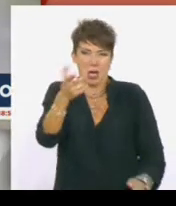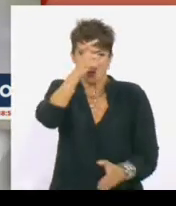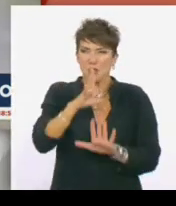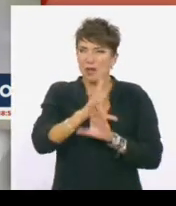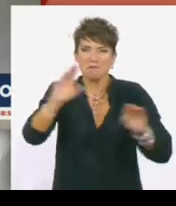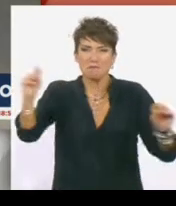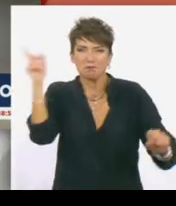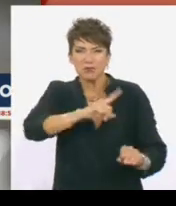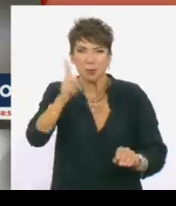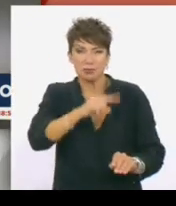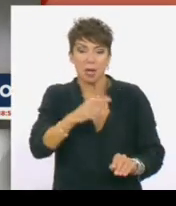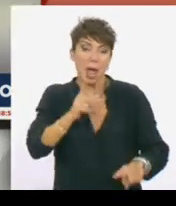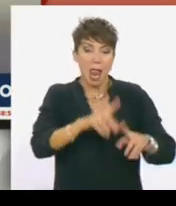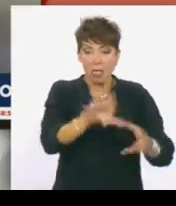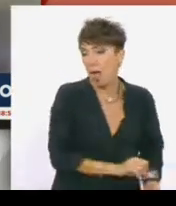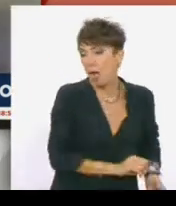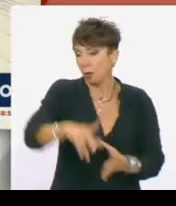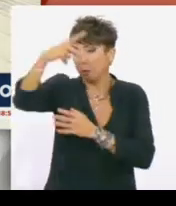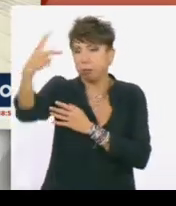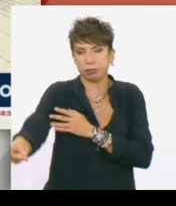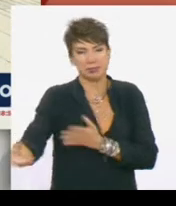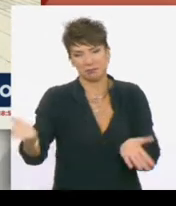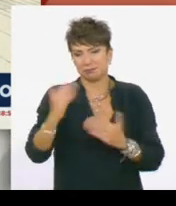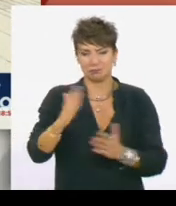για επαναπροωθήσεις από τις ελληνικές αρχές.